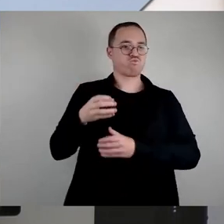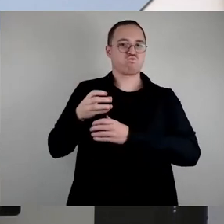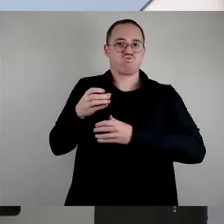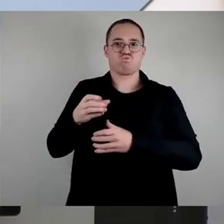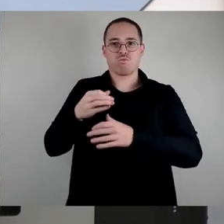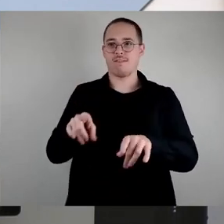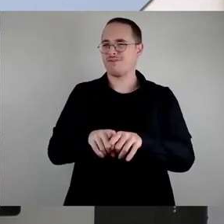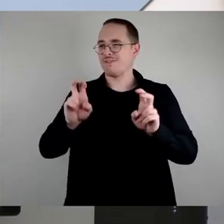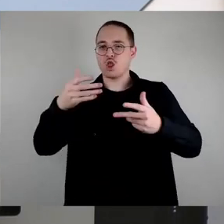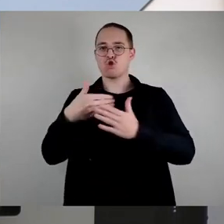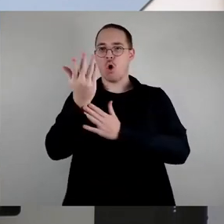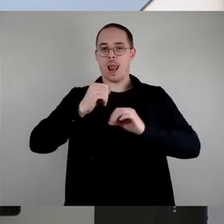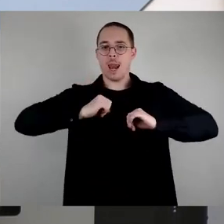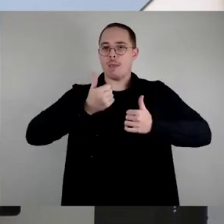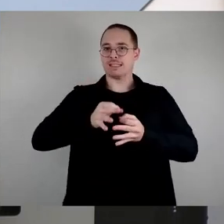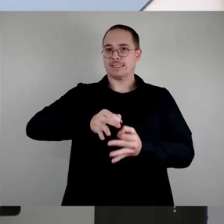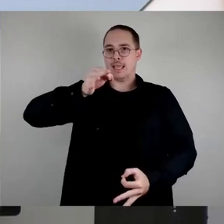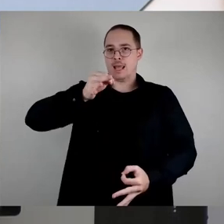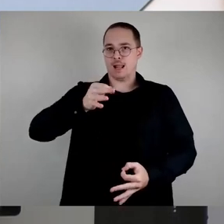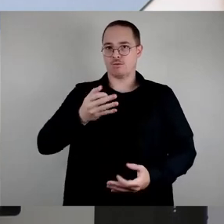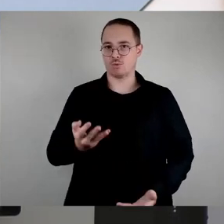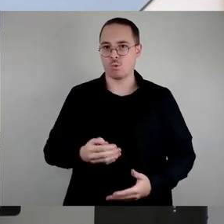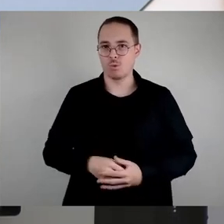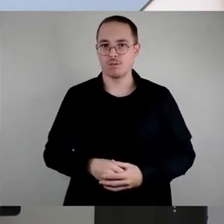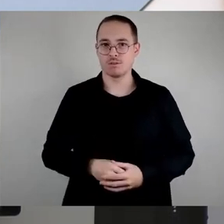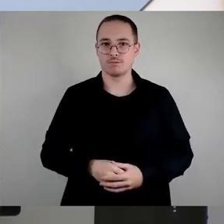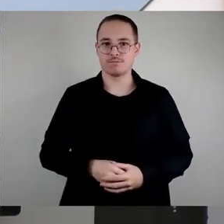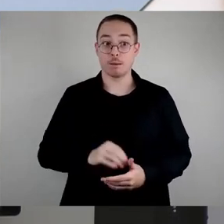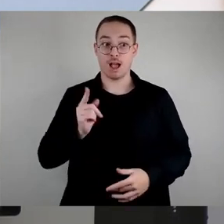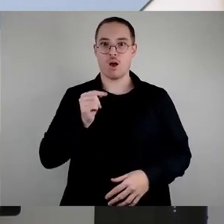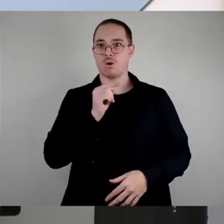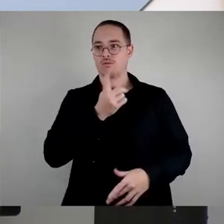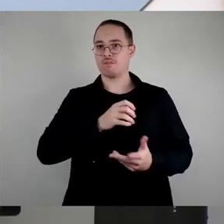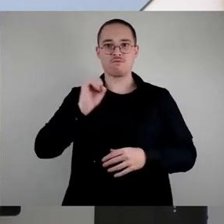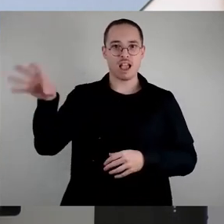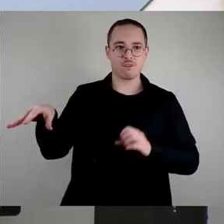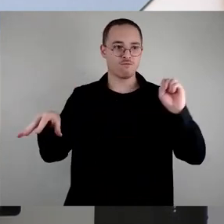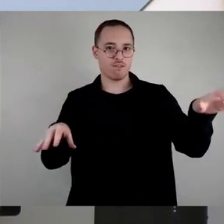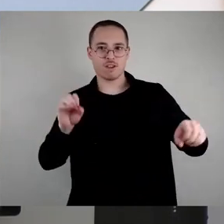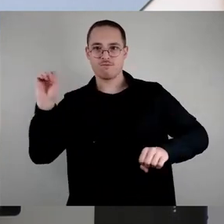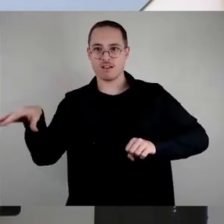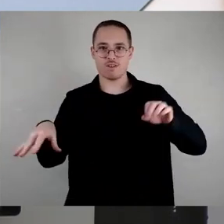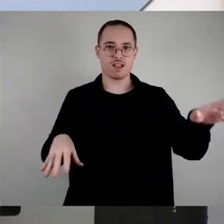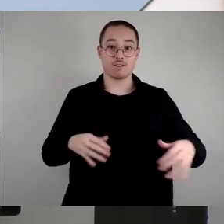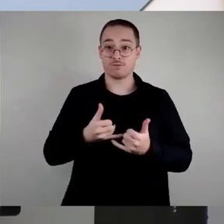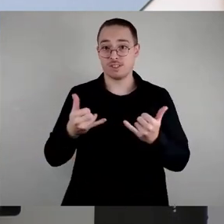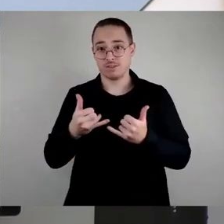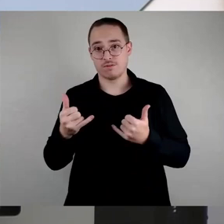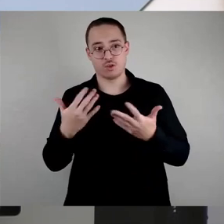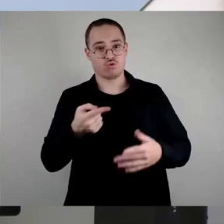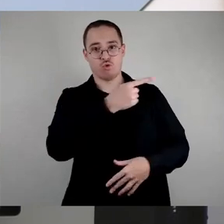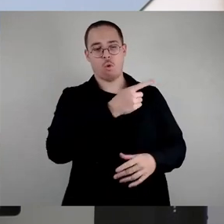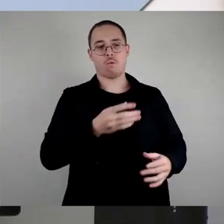aber gleichzeitig sozusagen auch der Wegwerfartikel, und das hat sich dann, ist bis zu uns rüber geschwappt, und hat sich auf eine Dimension,